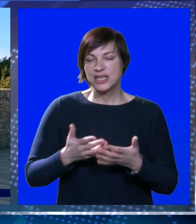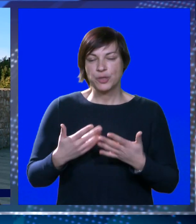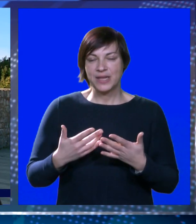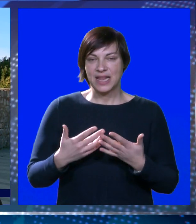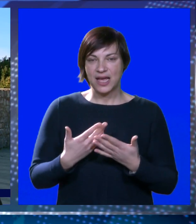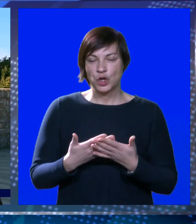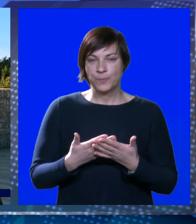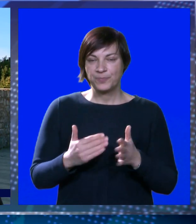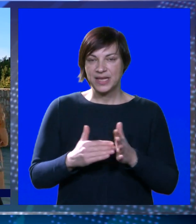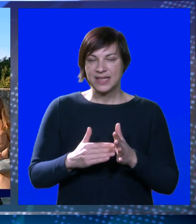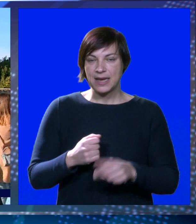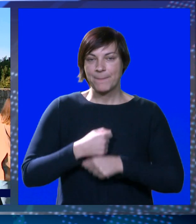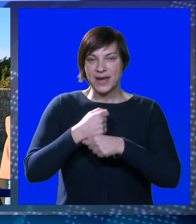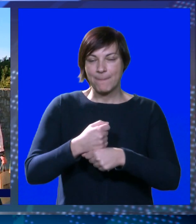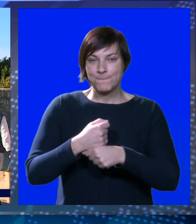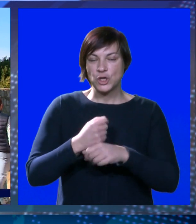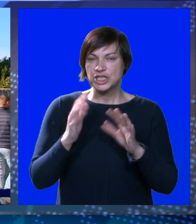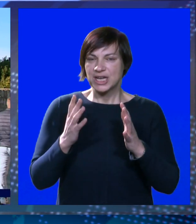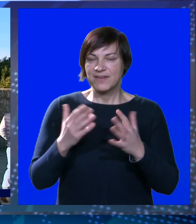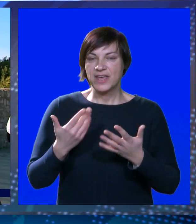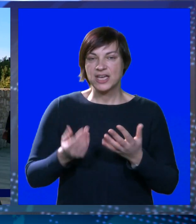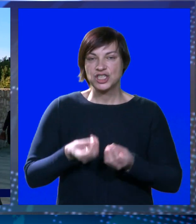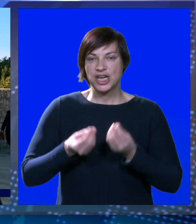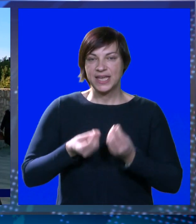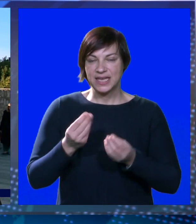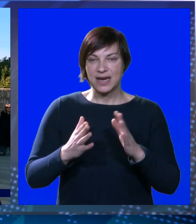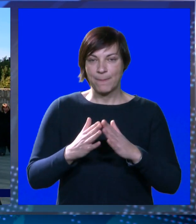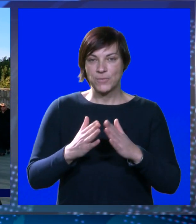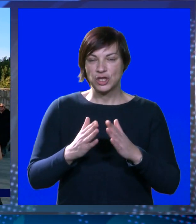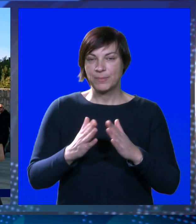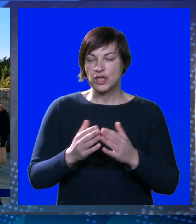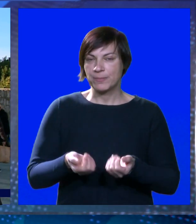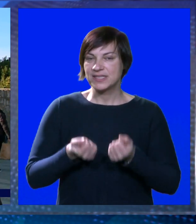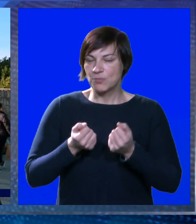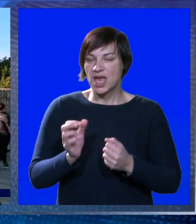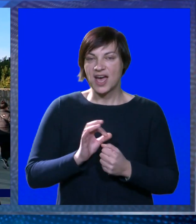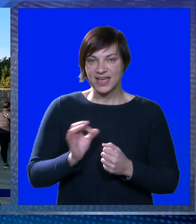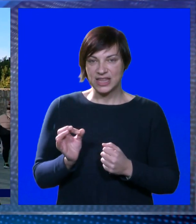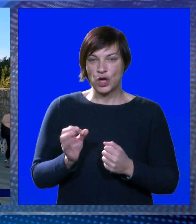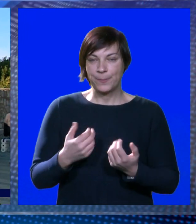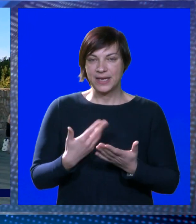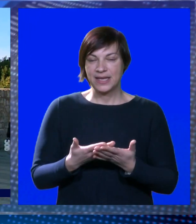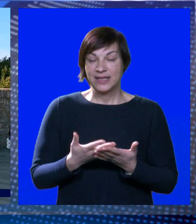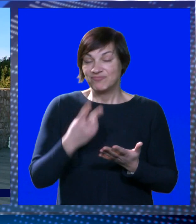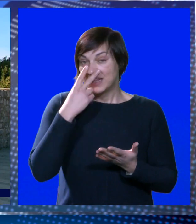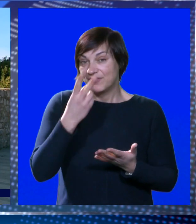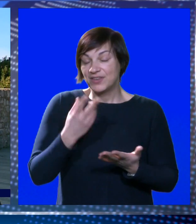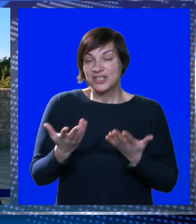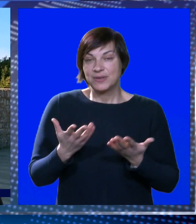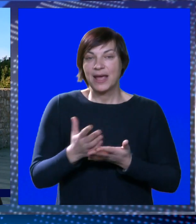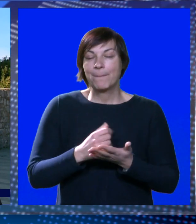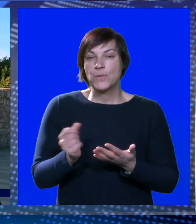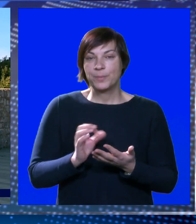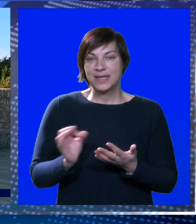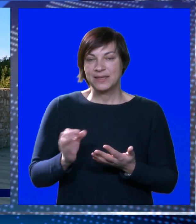biti lako, zato nam treba podruška navijača, igramo doma, doma smo jaki, doma smo dobri i evo, svi ćemo nek